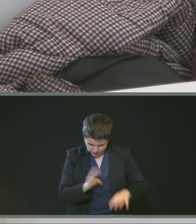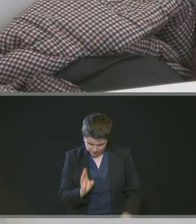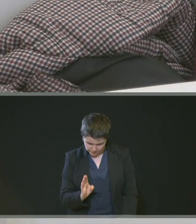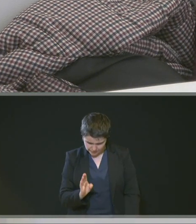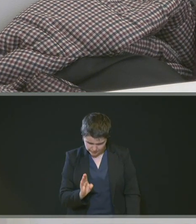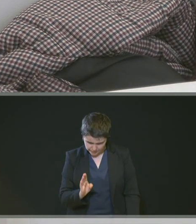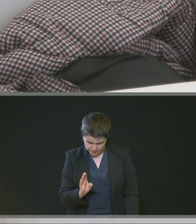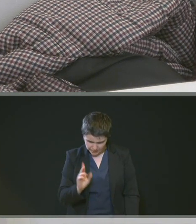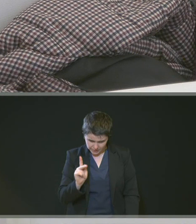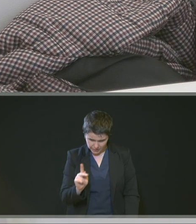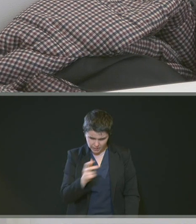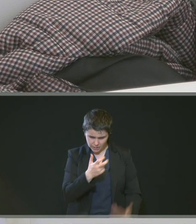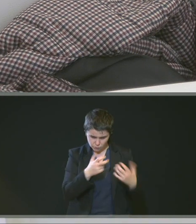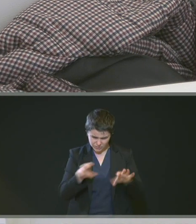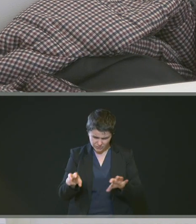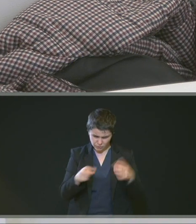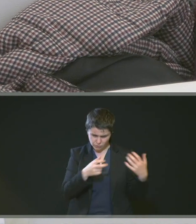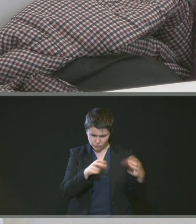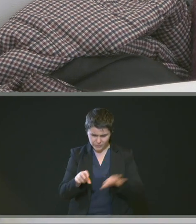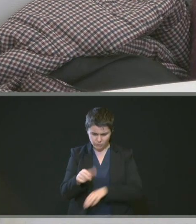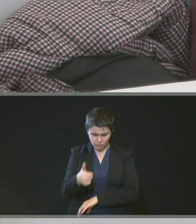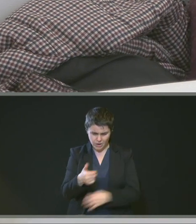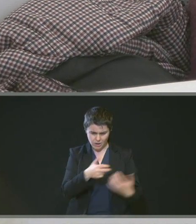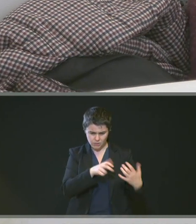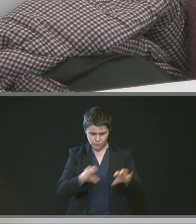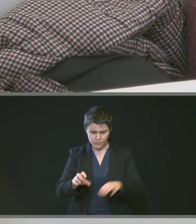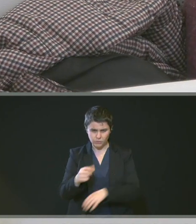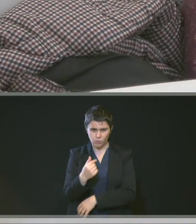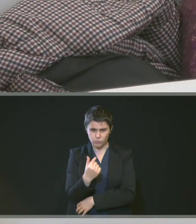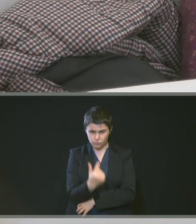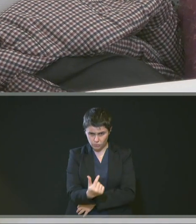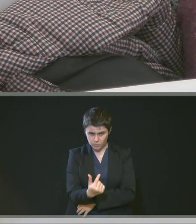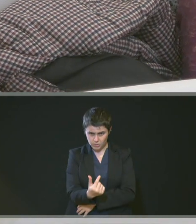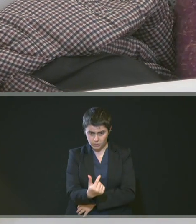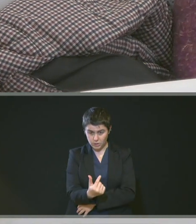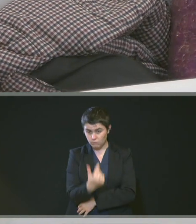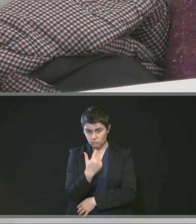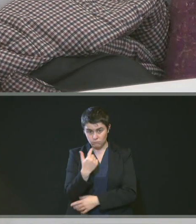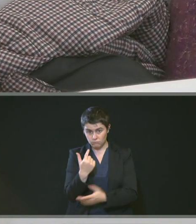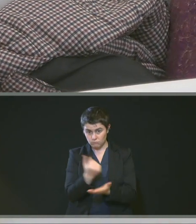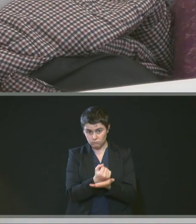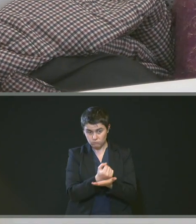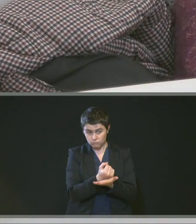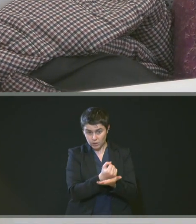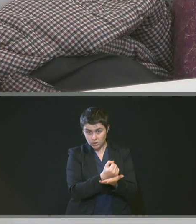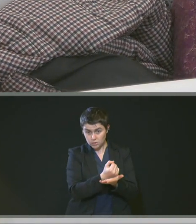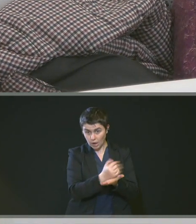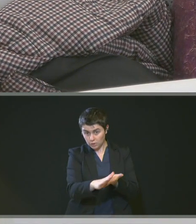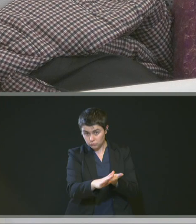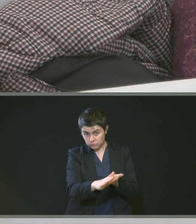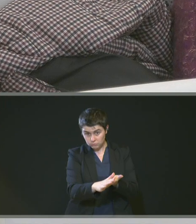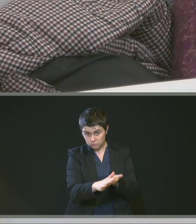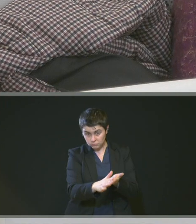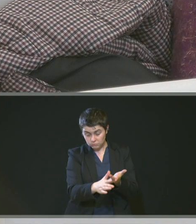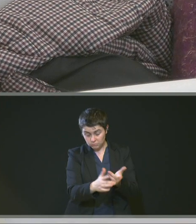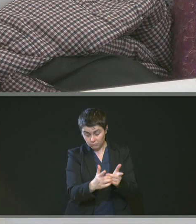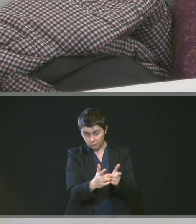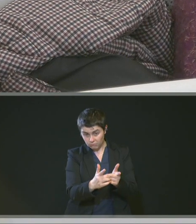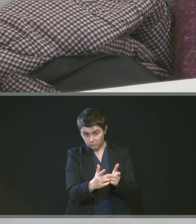BK 801, BK 802. Et c'est à titre gratuit, sans indemnité, situé